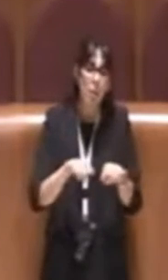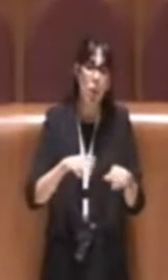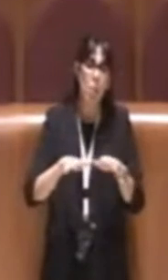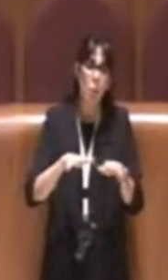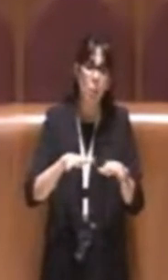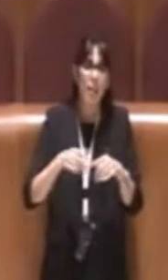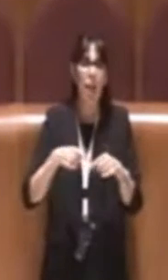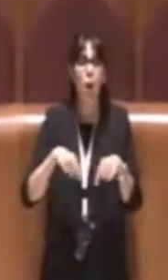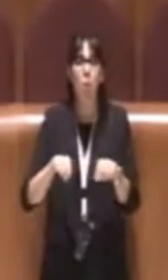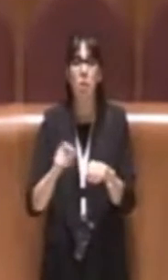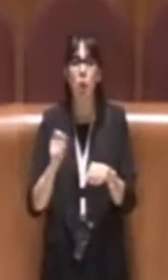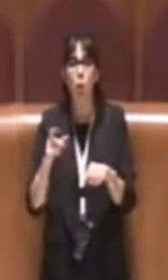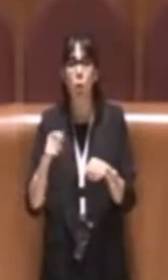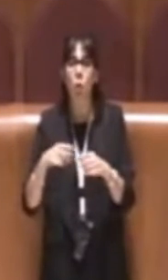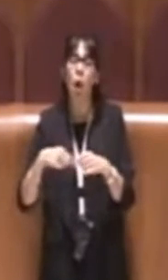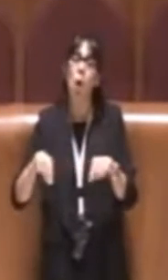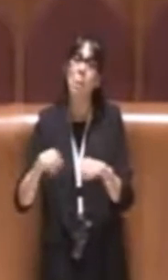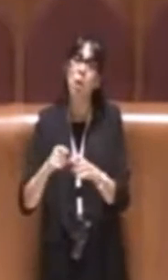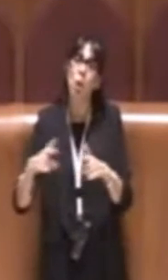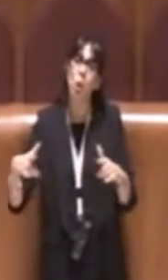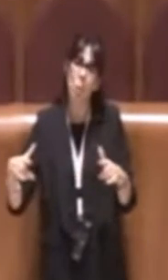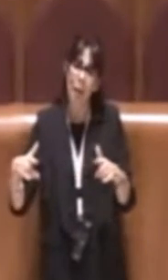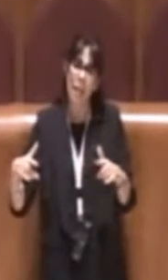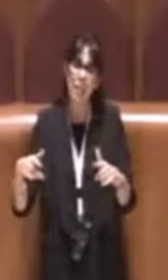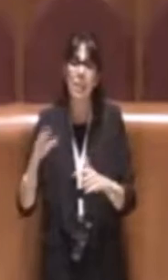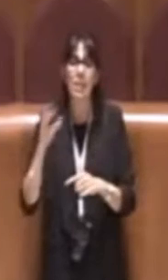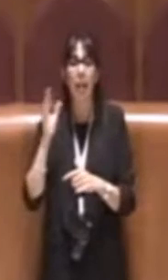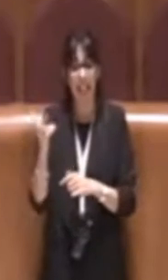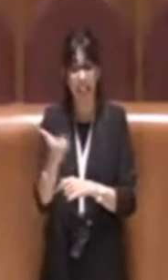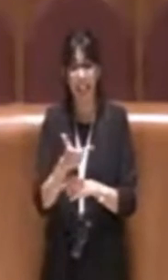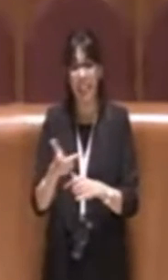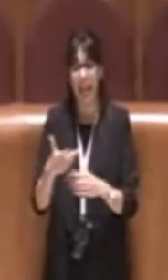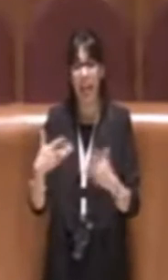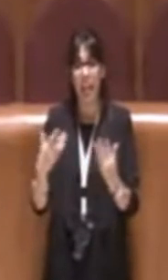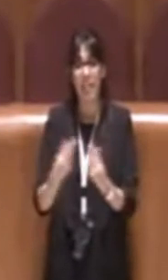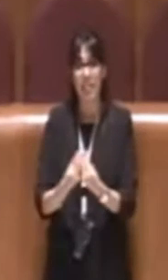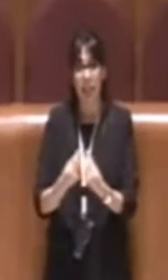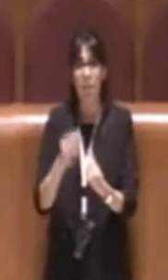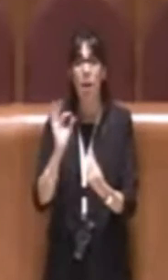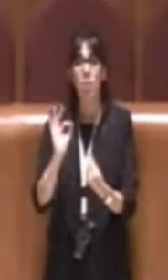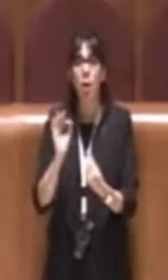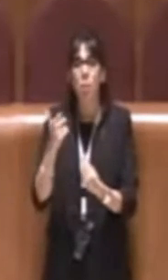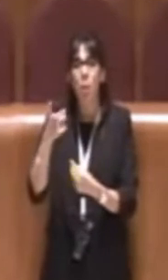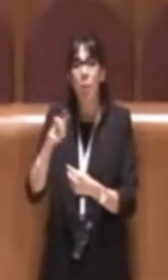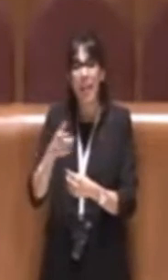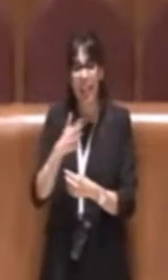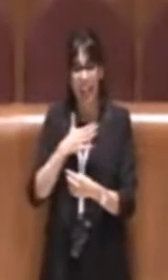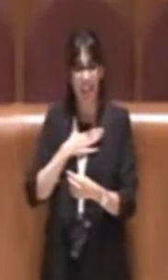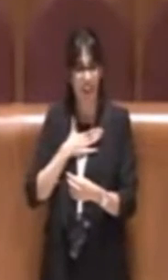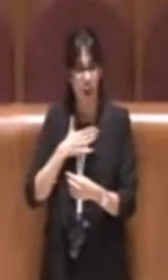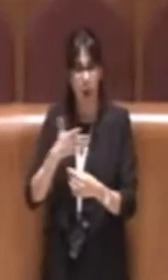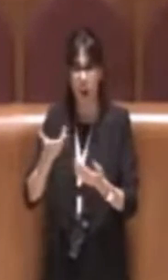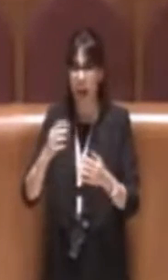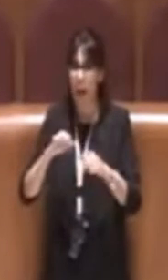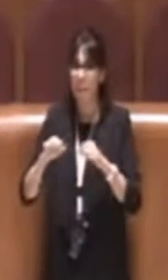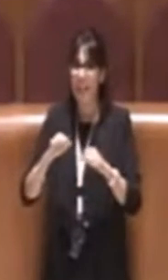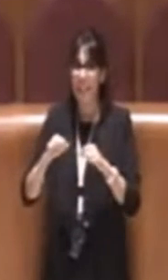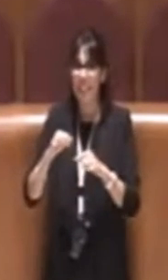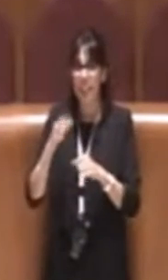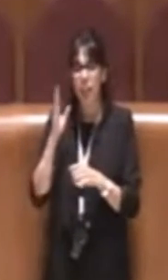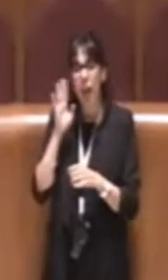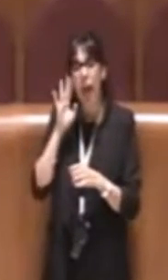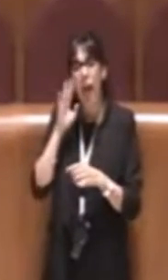Commissione proprio perché l'attenzione da parte nostra come amministrazione è